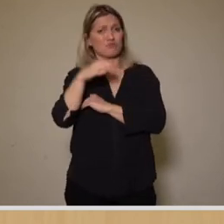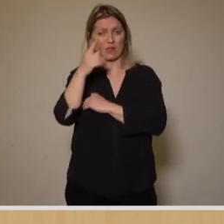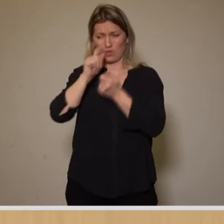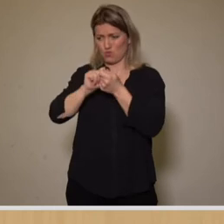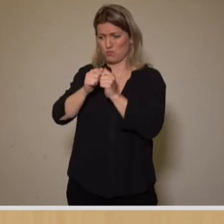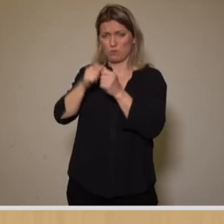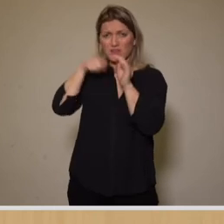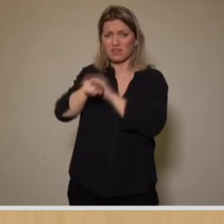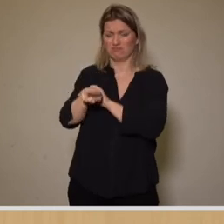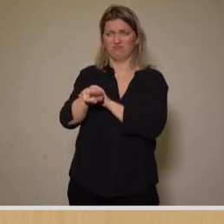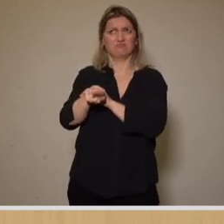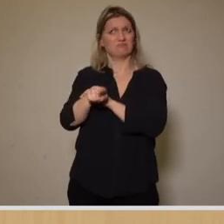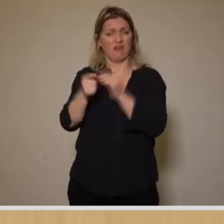wäre.